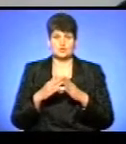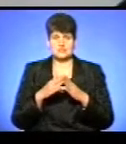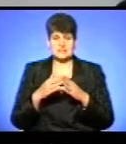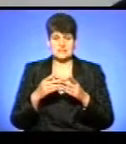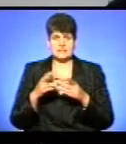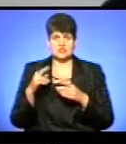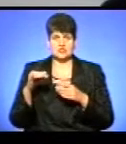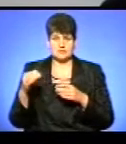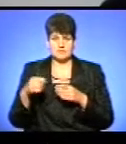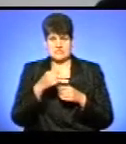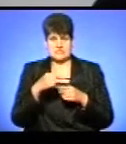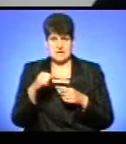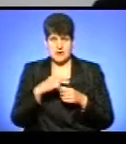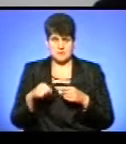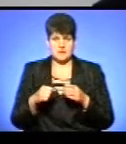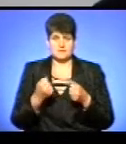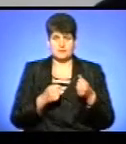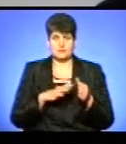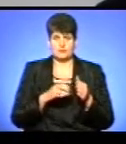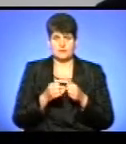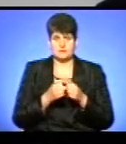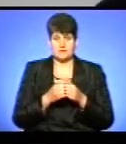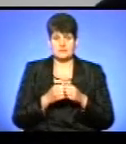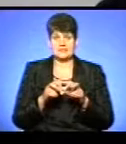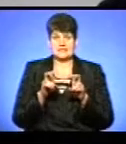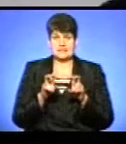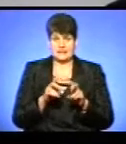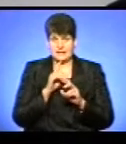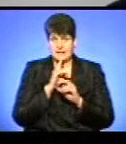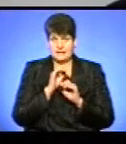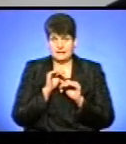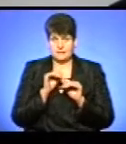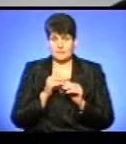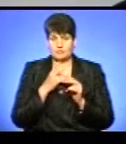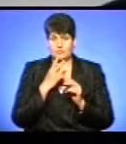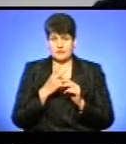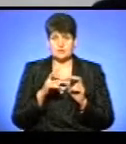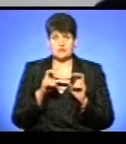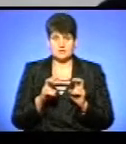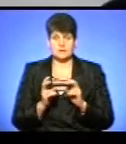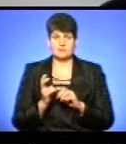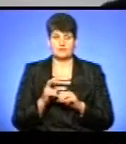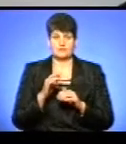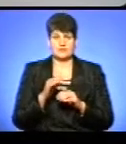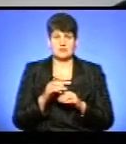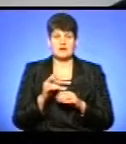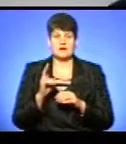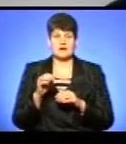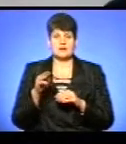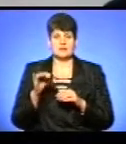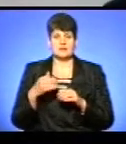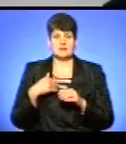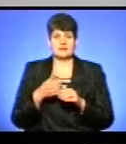машина моя стояла рядышко. Ми тихенько сіли, він побачив, що ми сідаємо і давай до нас, до капоту. А я задню